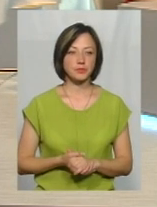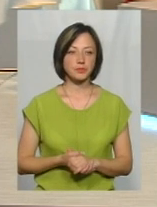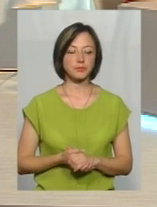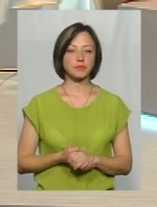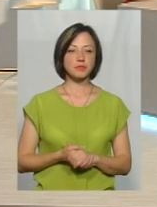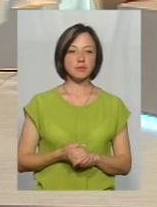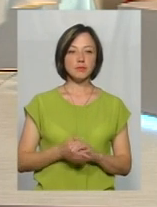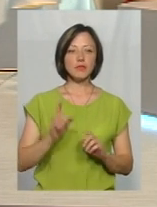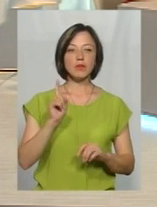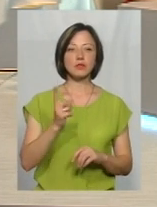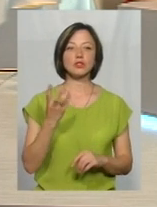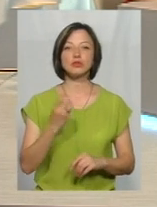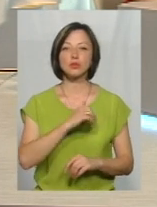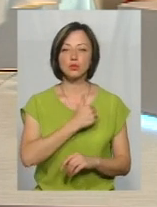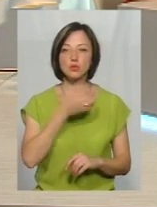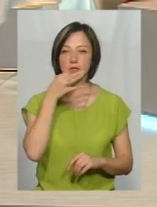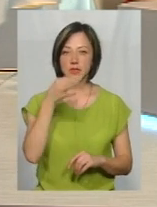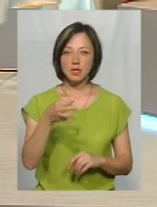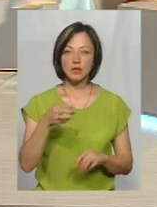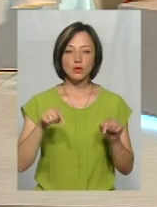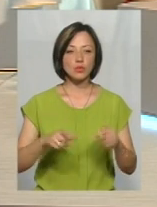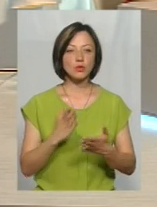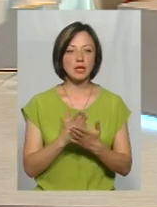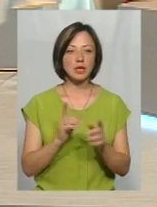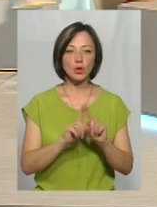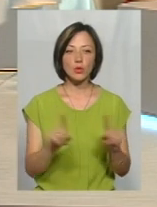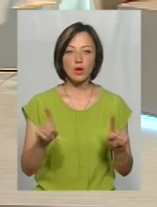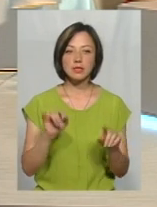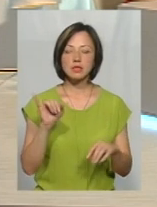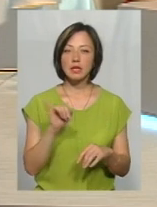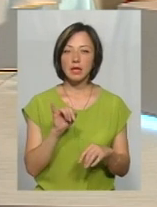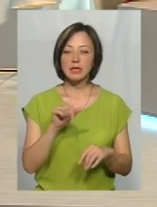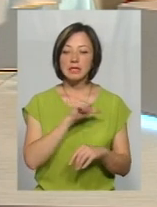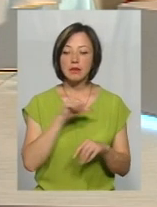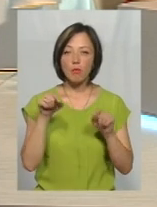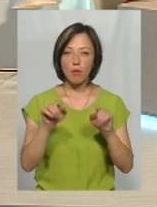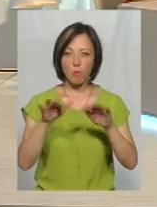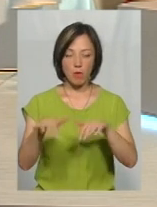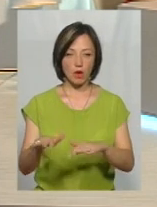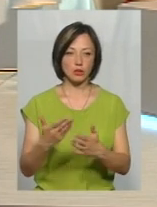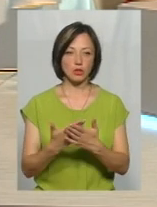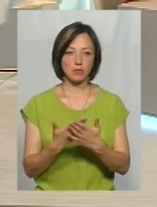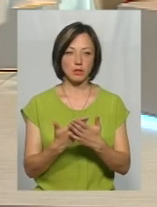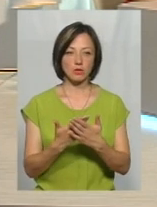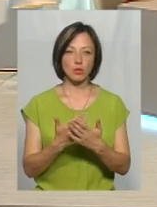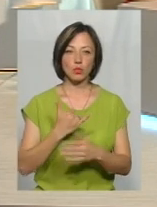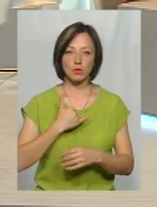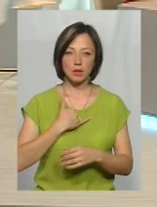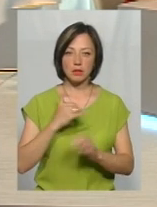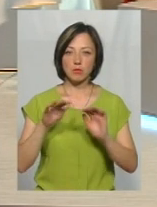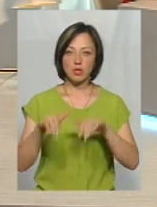До речі, я ще хочу сказати, тут є нюанси і на самому пляжі. Наприклад, у нас на пляжі